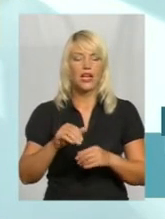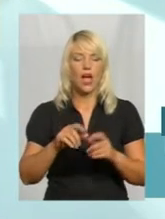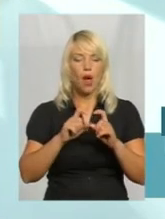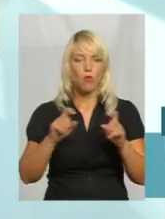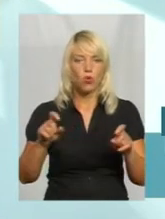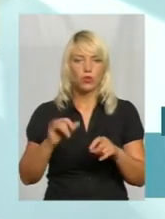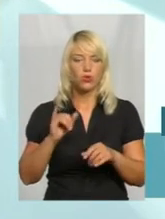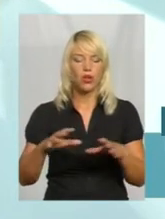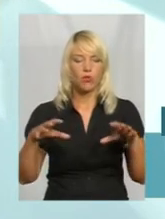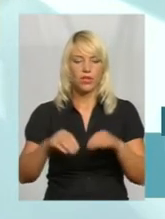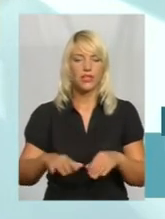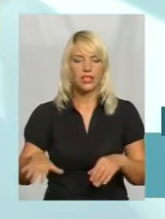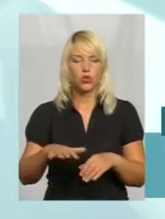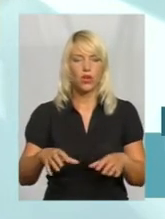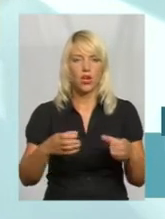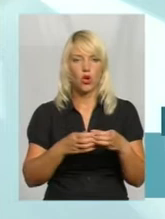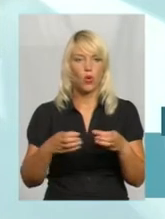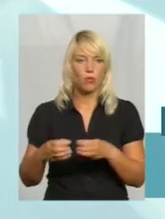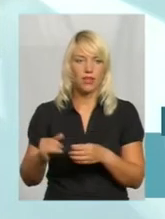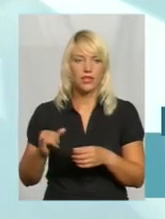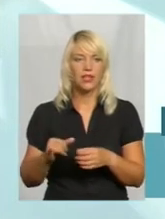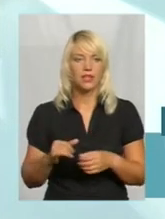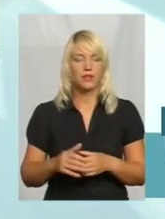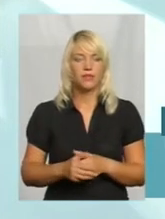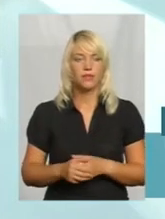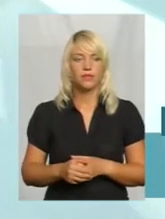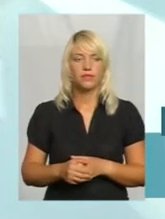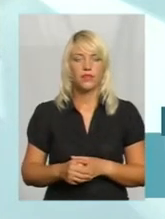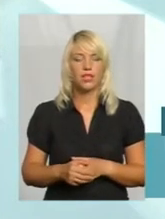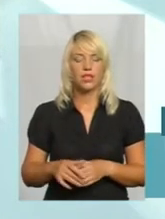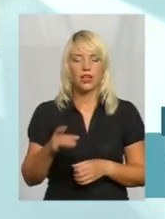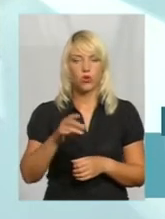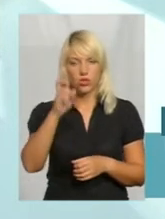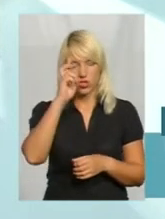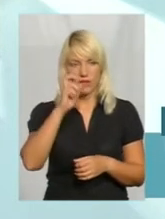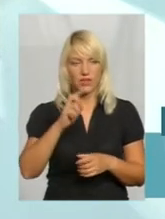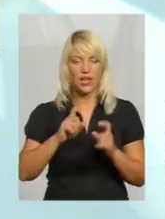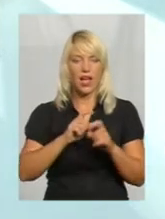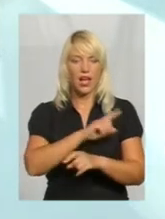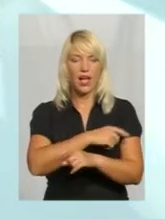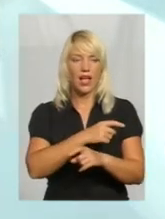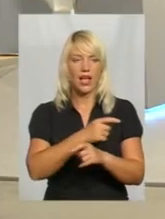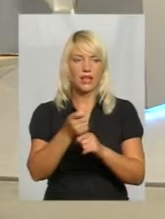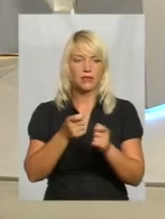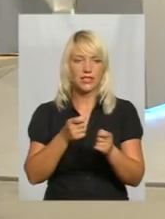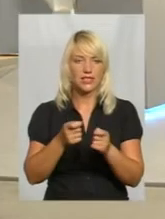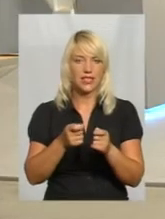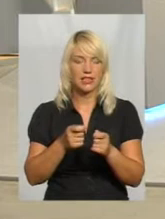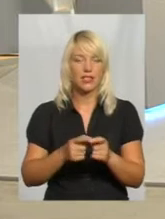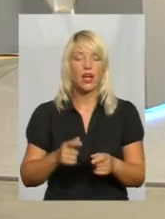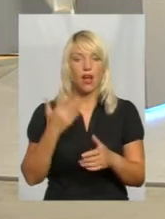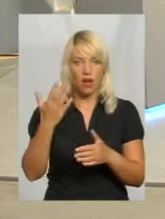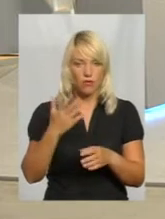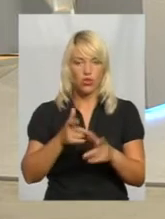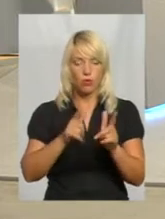об'єднаними територіальними громадами і головами районних державних адміністрацій. Вони, в свою чергу, з громадськістю погоджували це? Ну, певно.